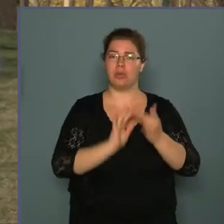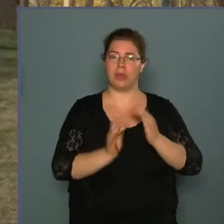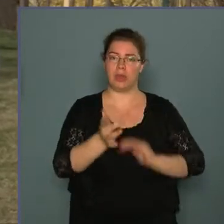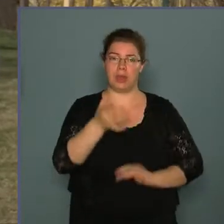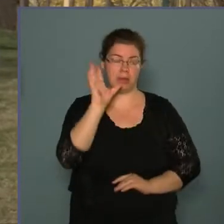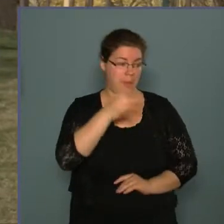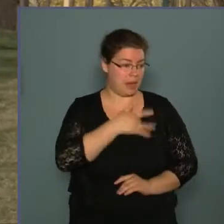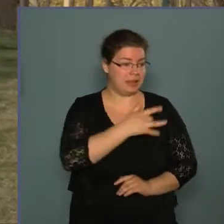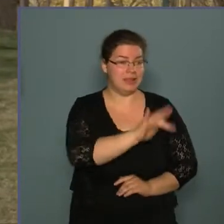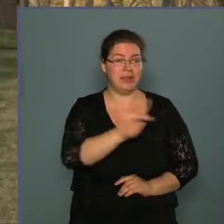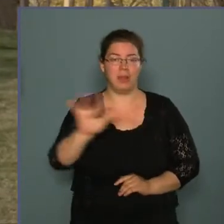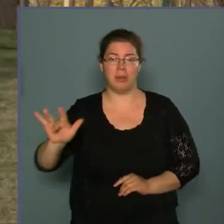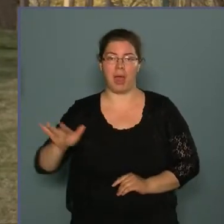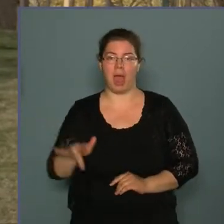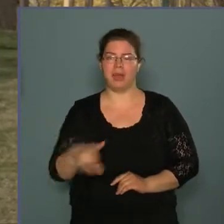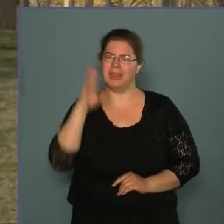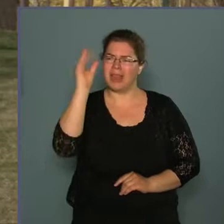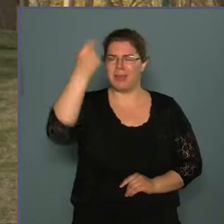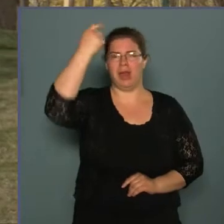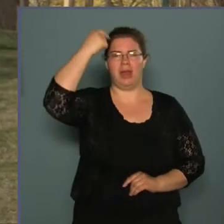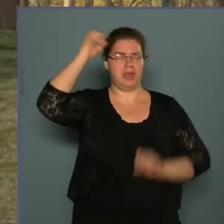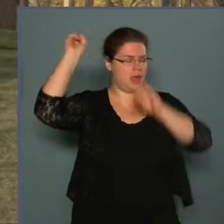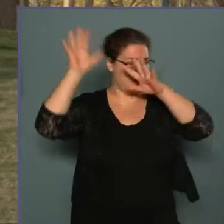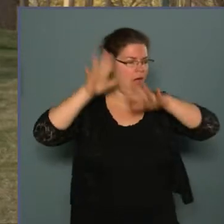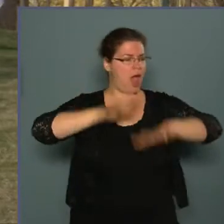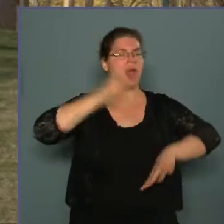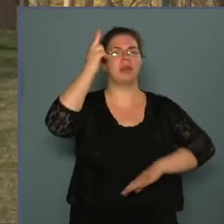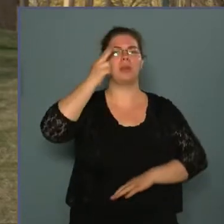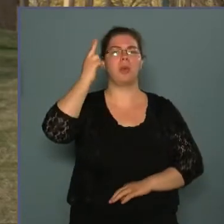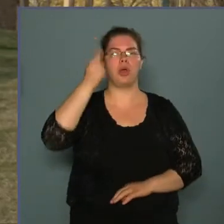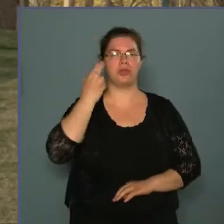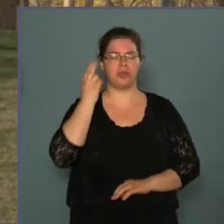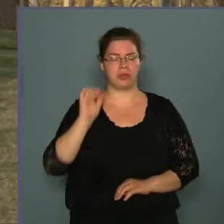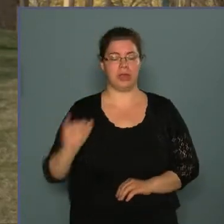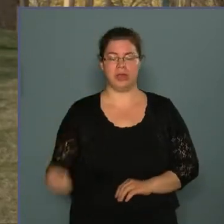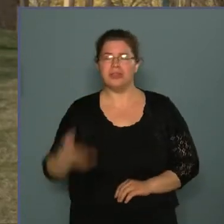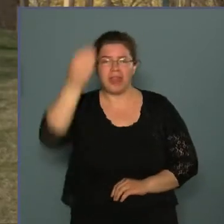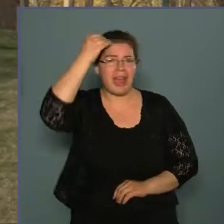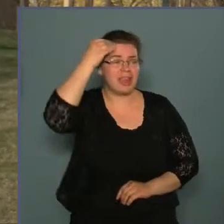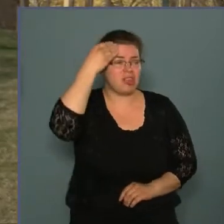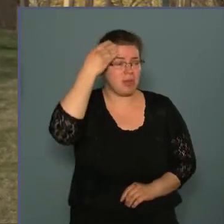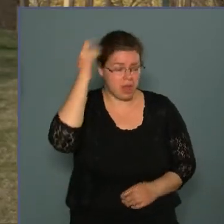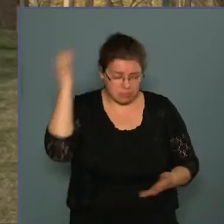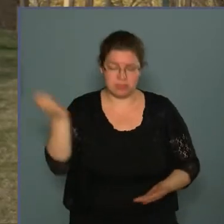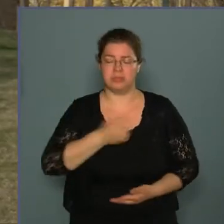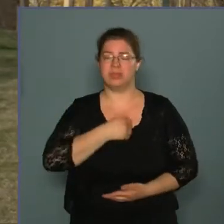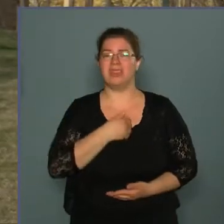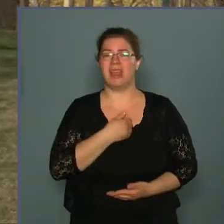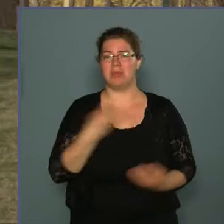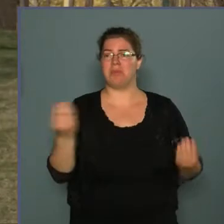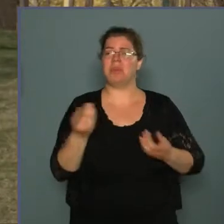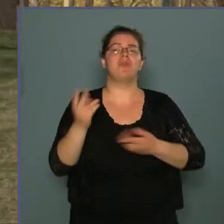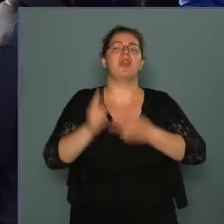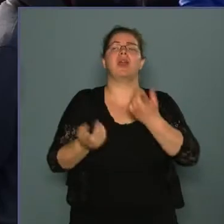szívében. Az emberek agyára árazd el bölcsességed. Értség meg valahára, mi